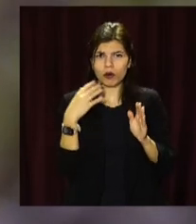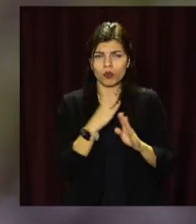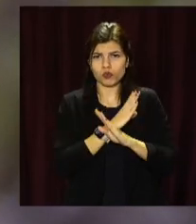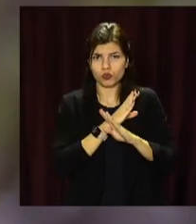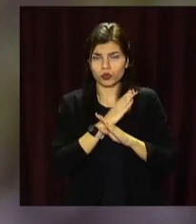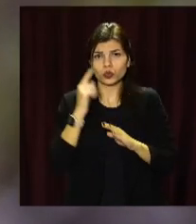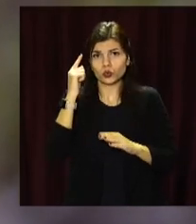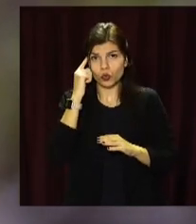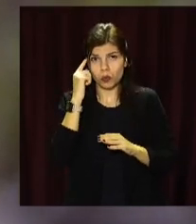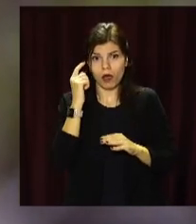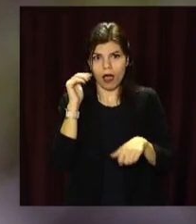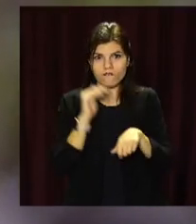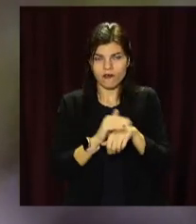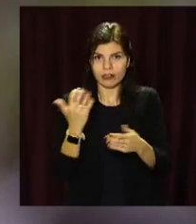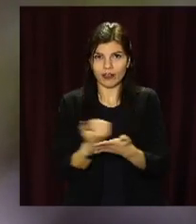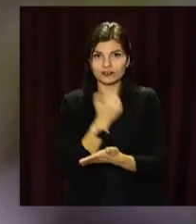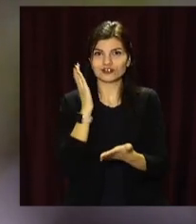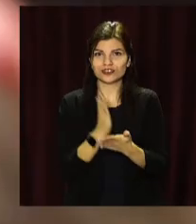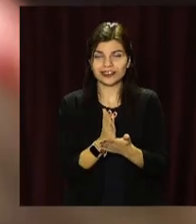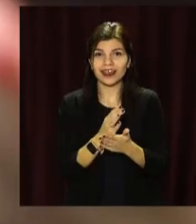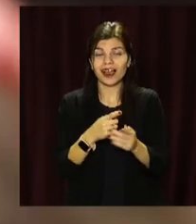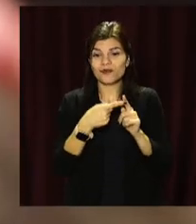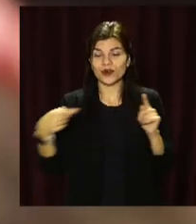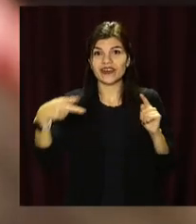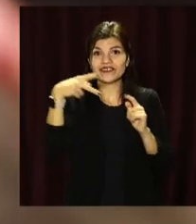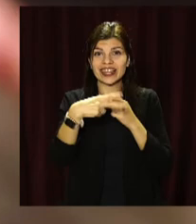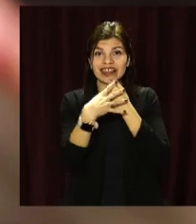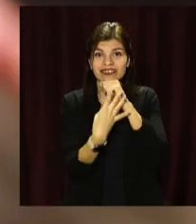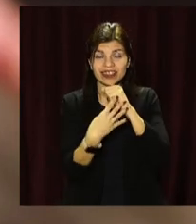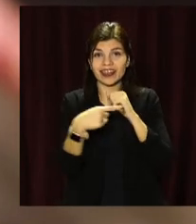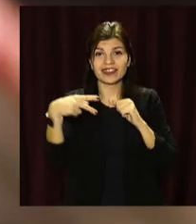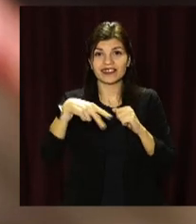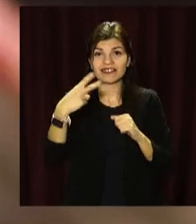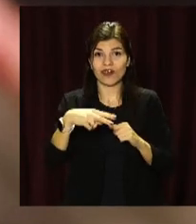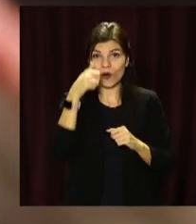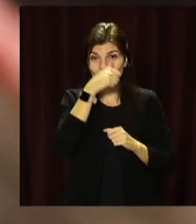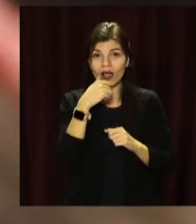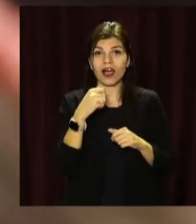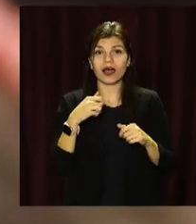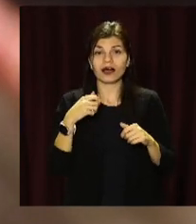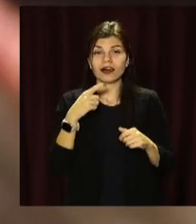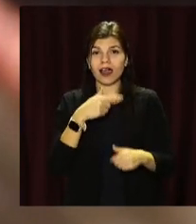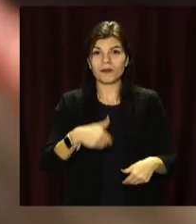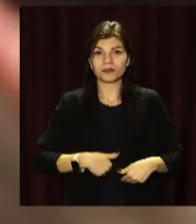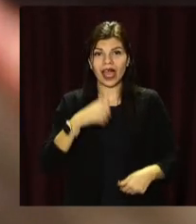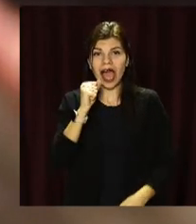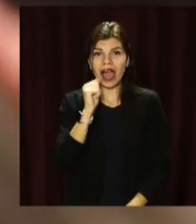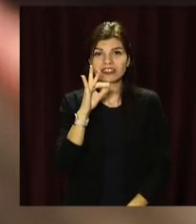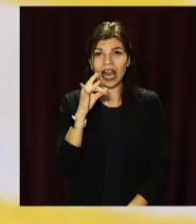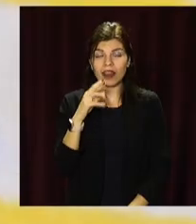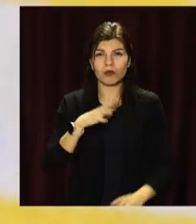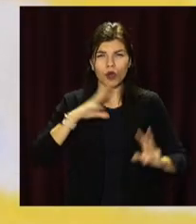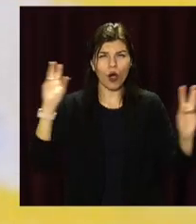цього виду сумчастих. Нагадаємо, протягом 2019-2020 років Австралію сколихнуло кілька хвиль